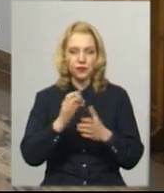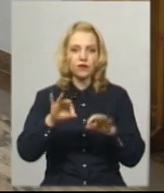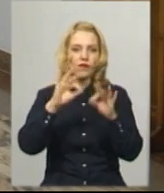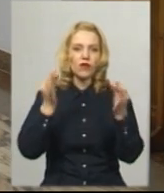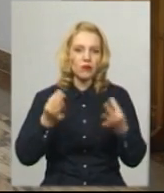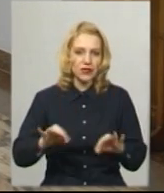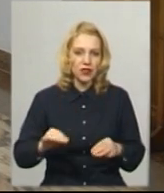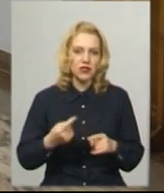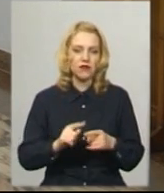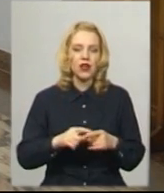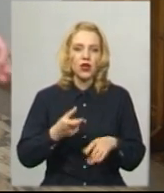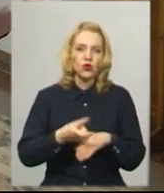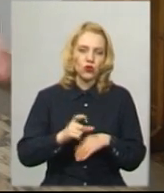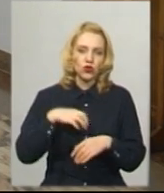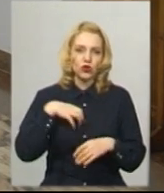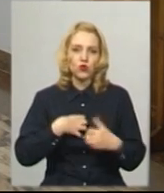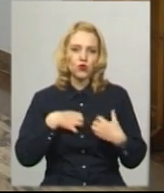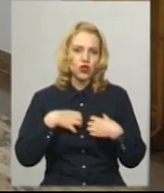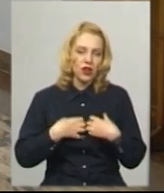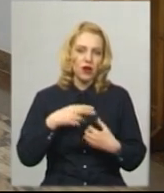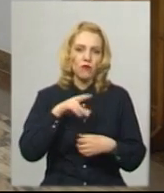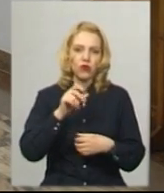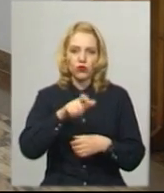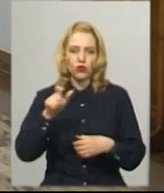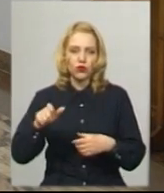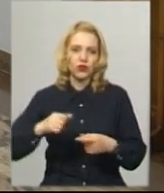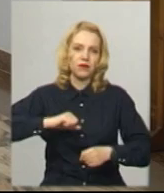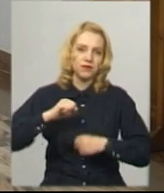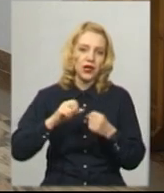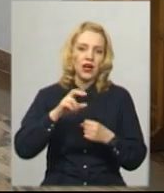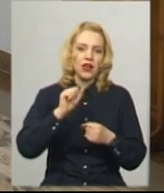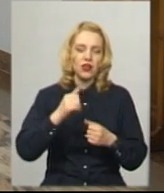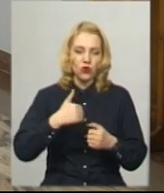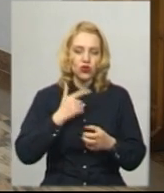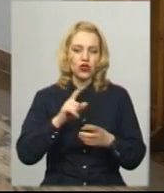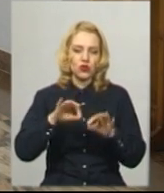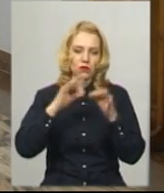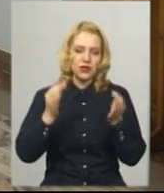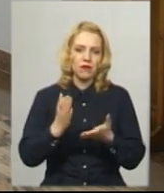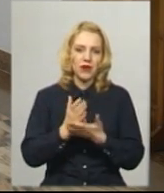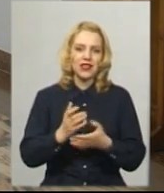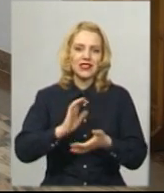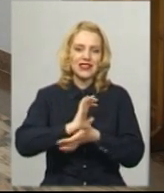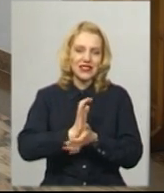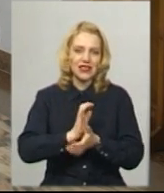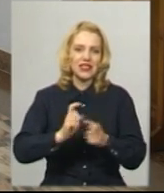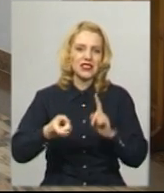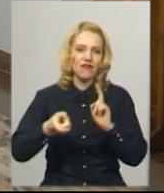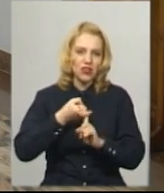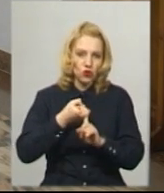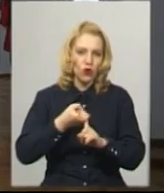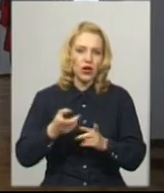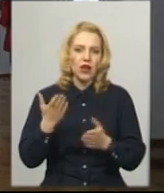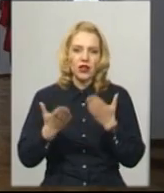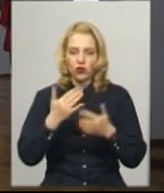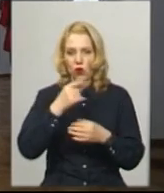Ми дуже одне за одним скучаємо і хочемо, щоб мистецтво мало такий тісний зв'язок, навіть якщо ми не можемо бачитися